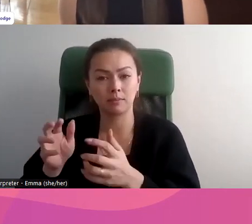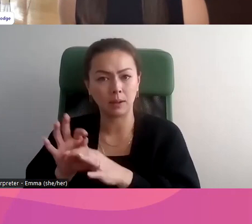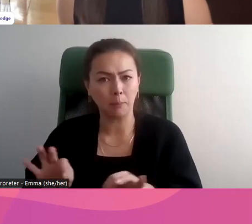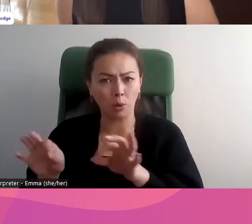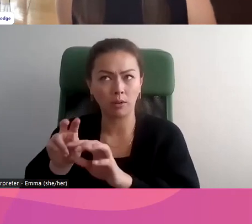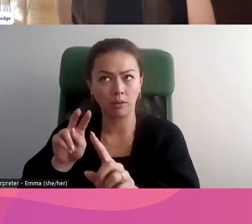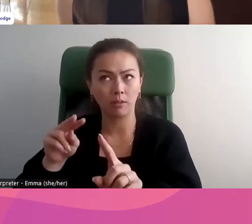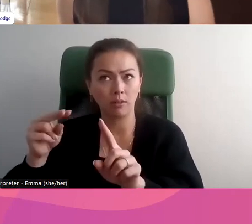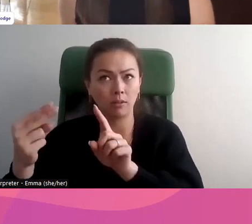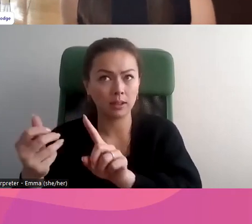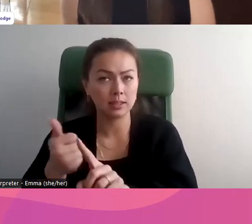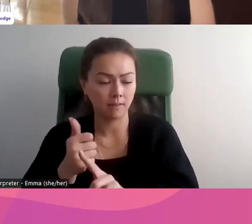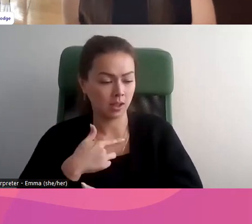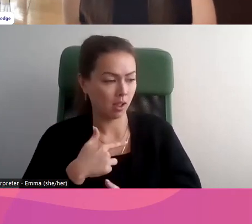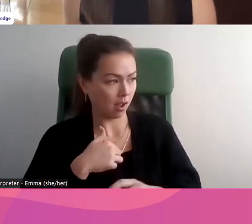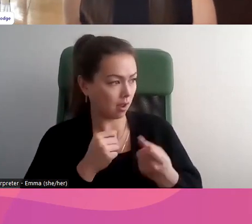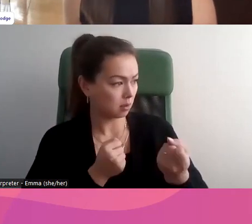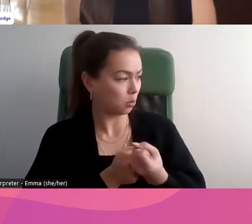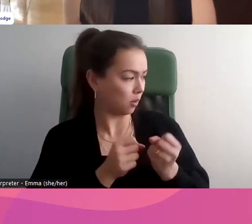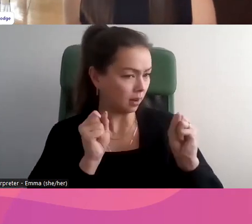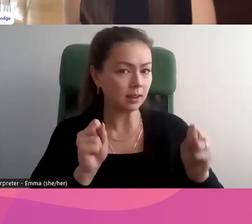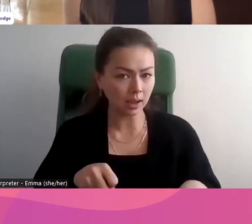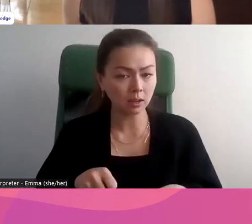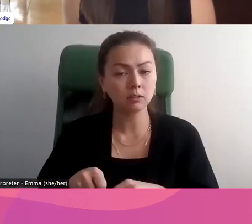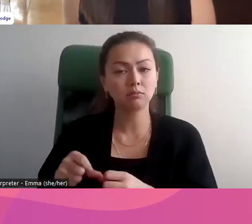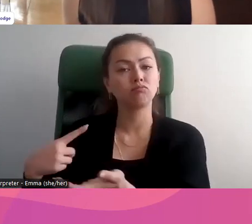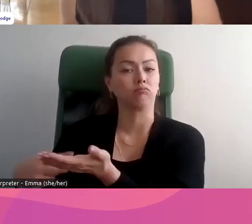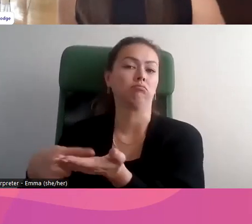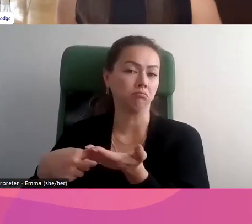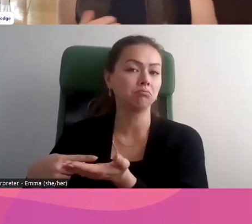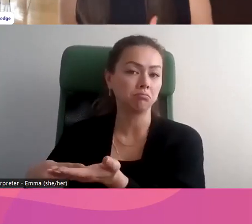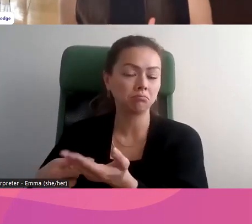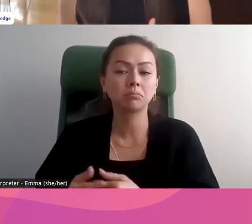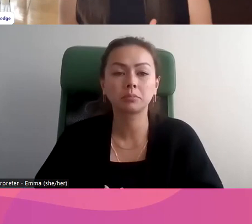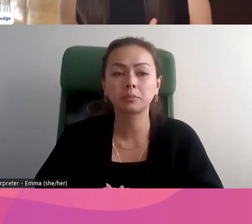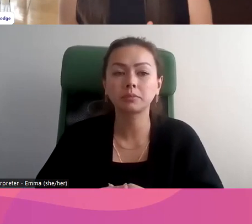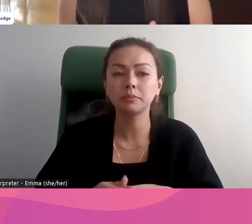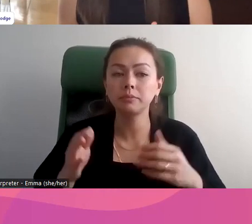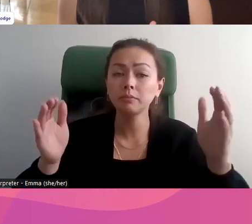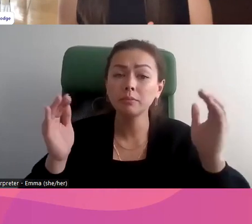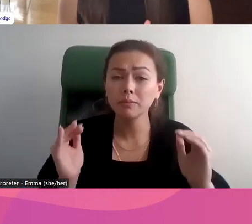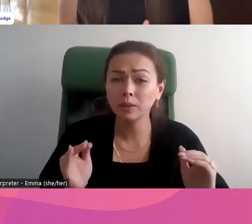et comment elle-même, cette personne à qui on parle, pourrait être aussi, faire partie du